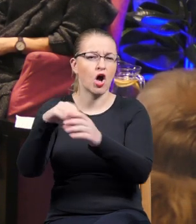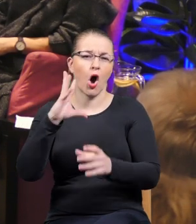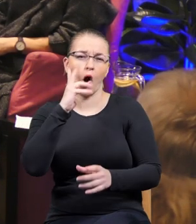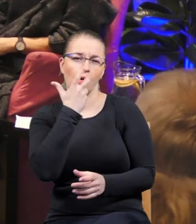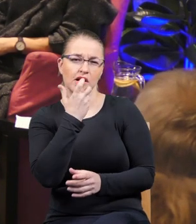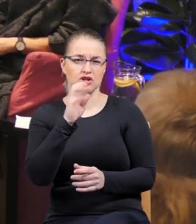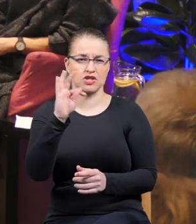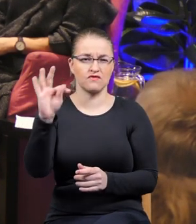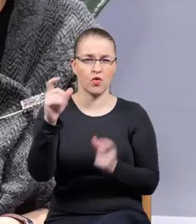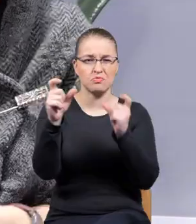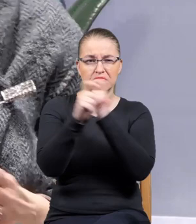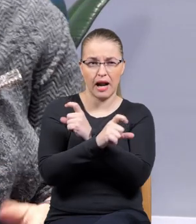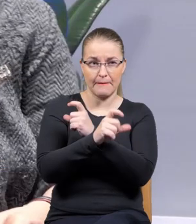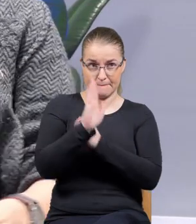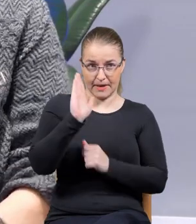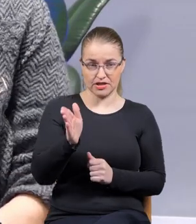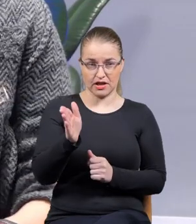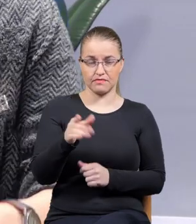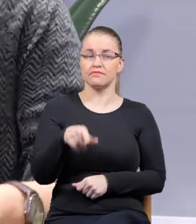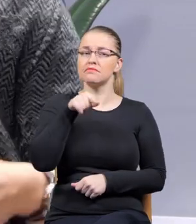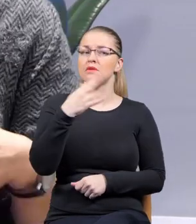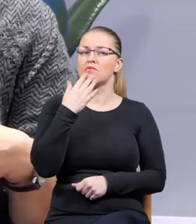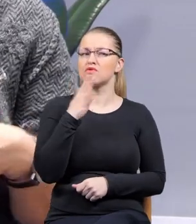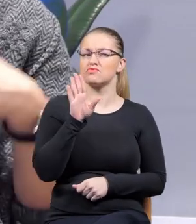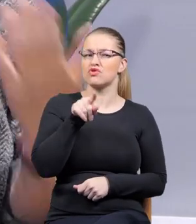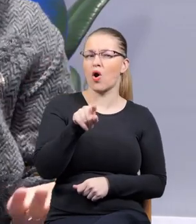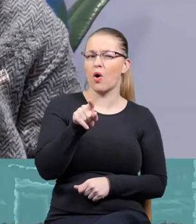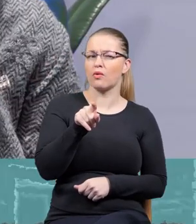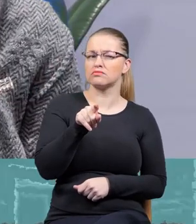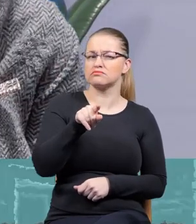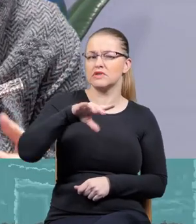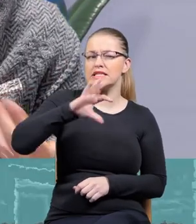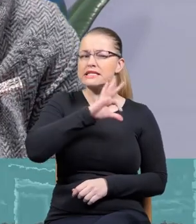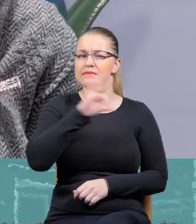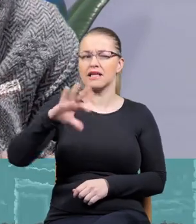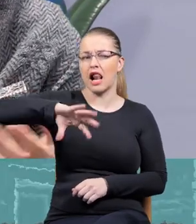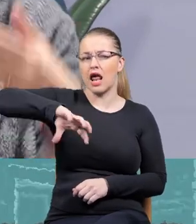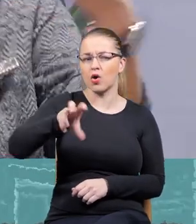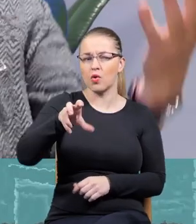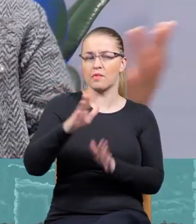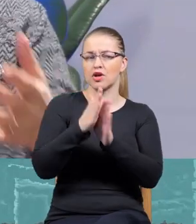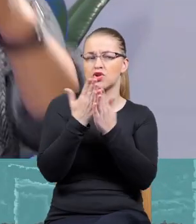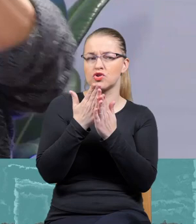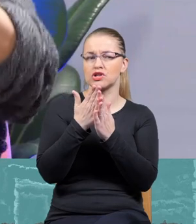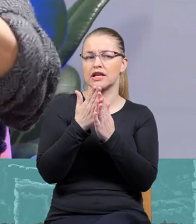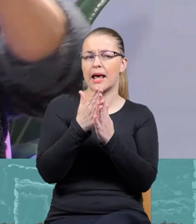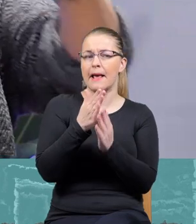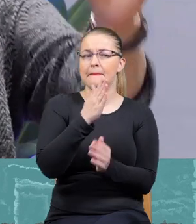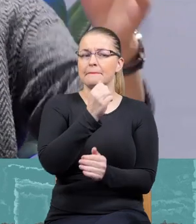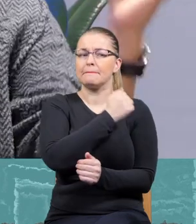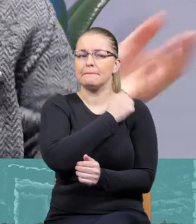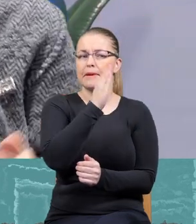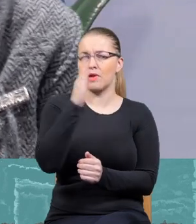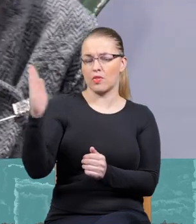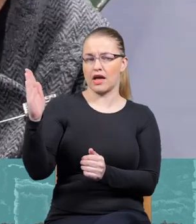kiedykolwiek powstanie? A tak mówisz, jakby to był jakiś gatunek specjalny utworzony już na półkach w bibliotece. Literatura